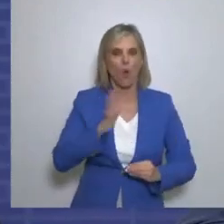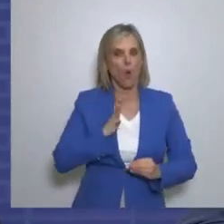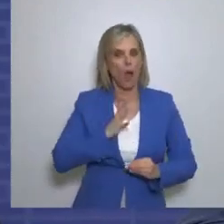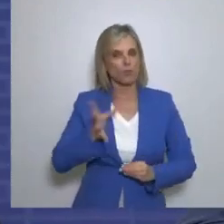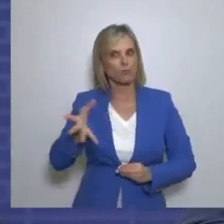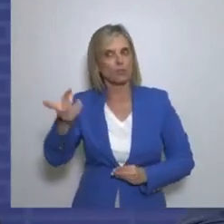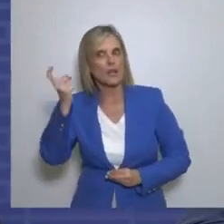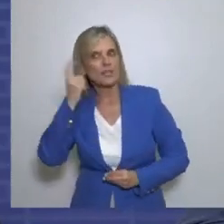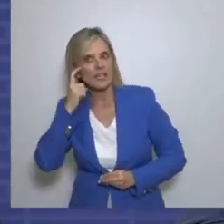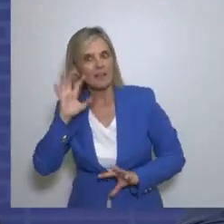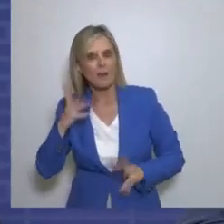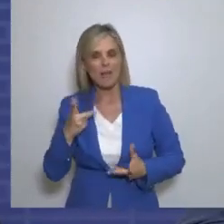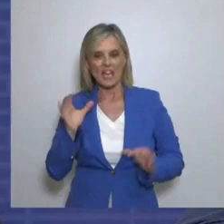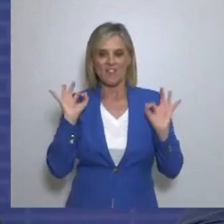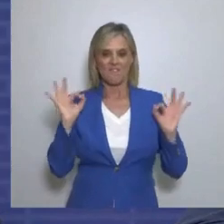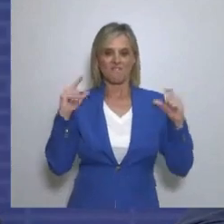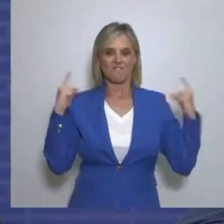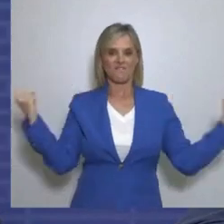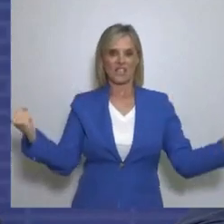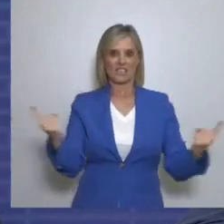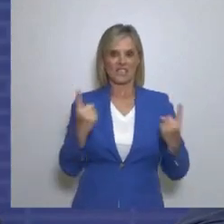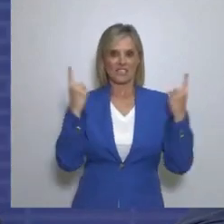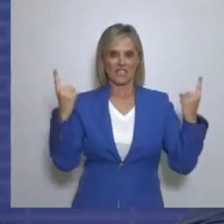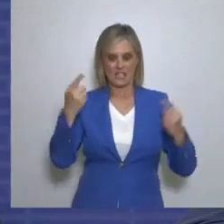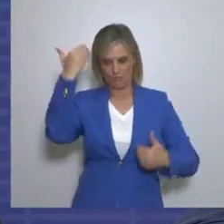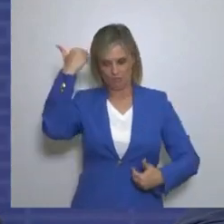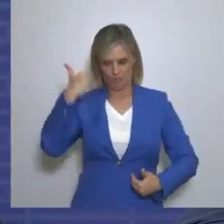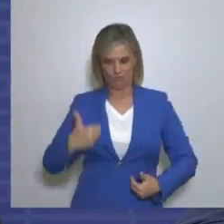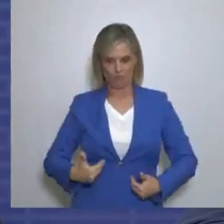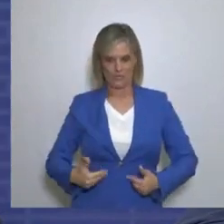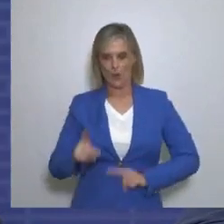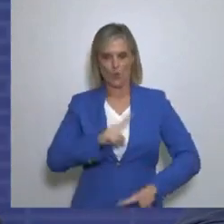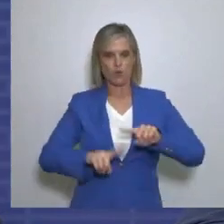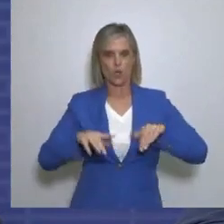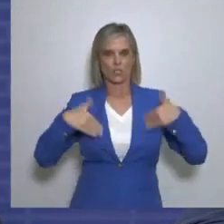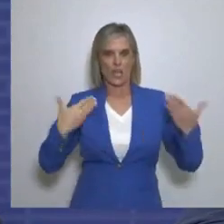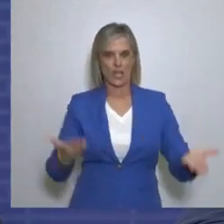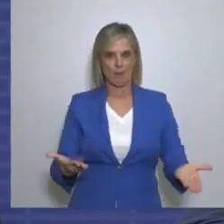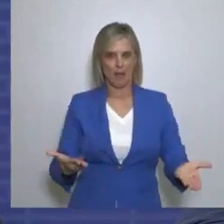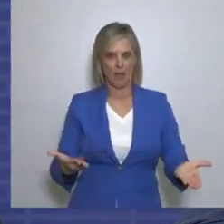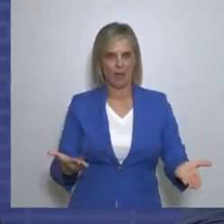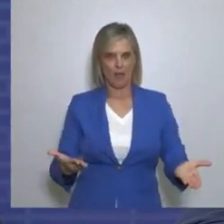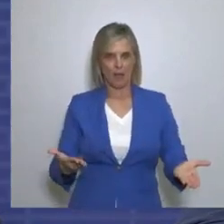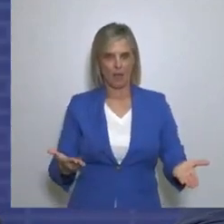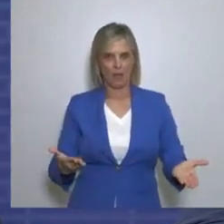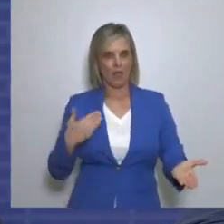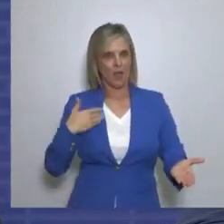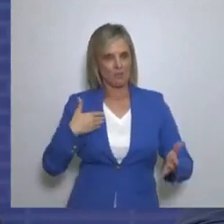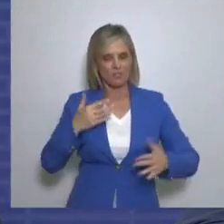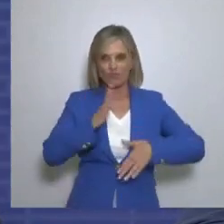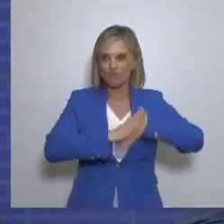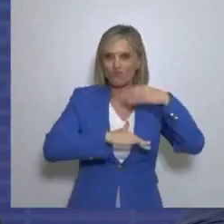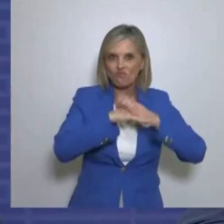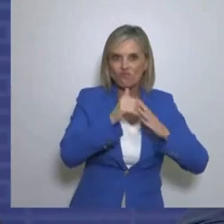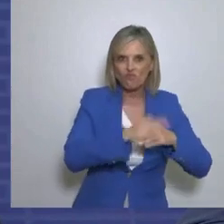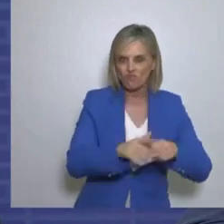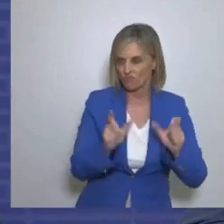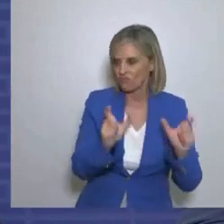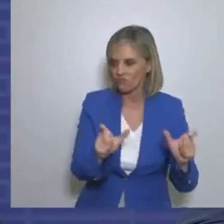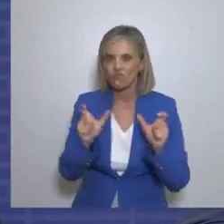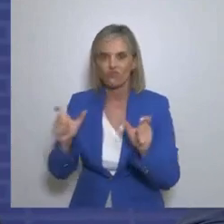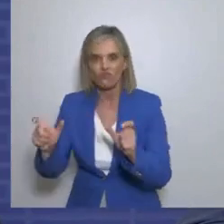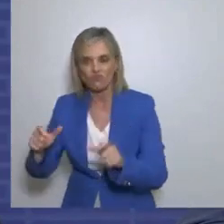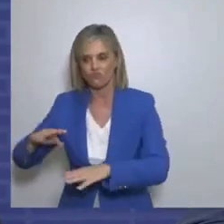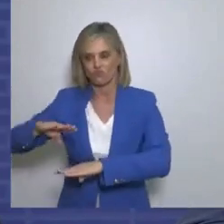Τη φυσιολογική του θέση Που έχει ως άνθρωπος πάνω στον πλανήτη Και αμή τι άλλο Χτίζουμε και σφυλατούμε Τους επόμενους οπλίτες